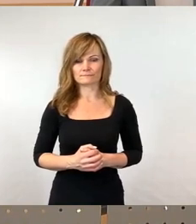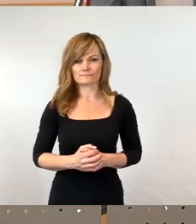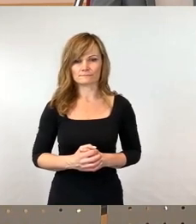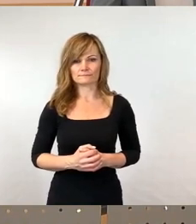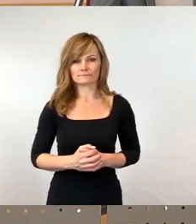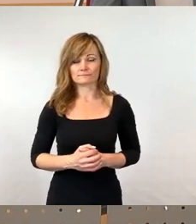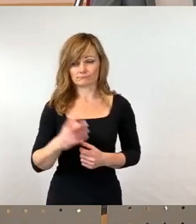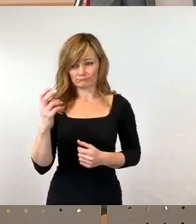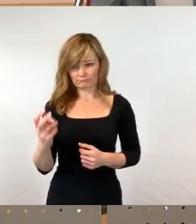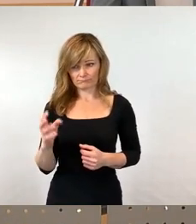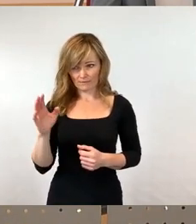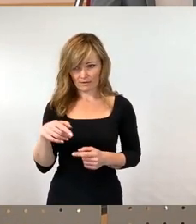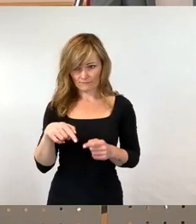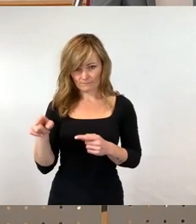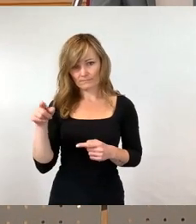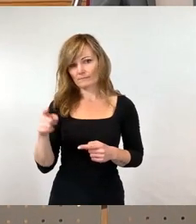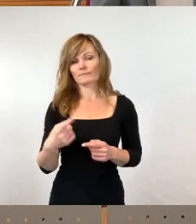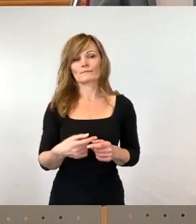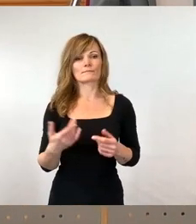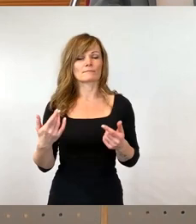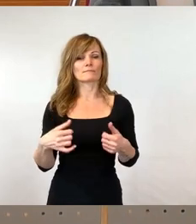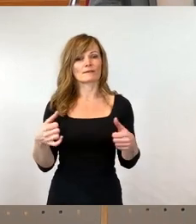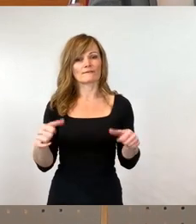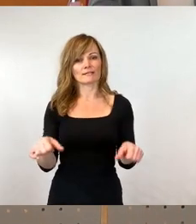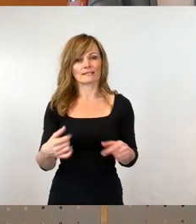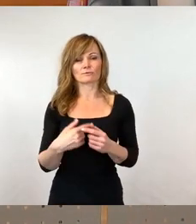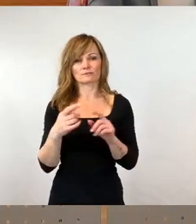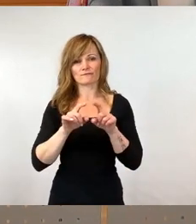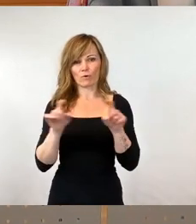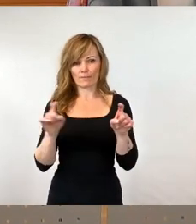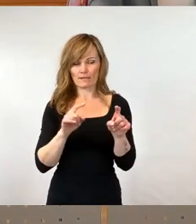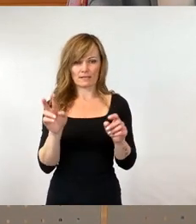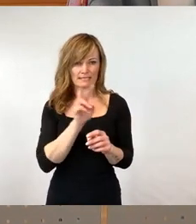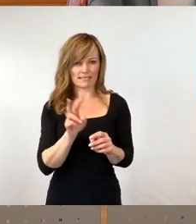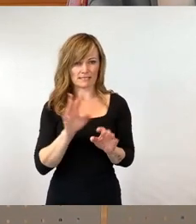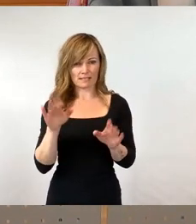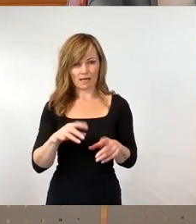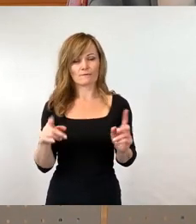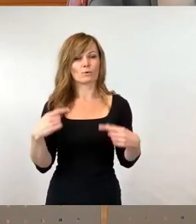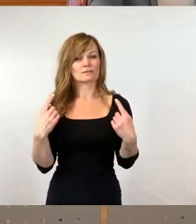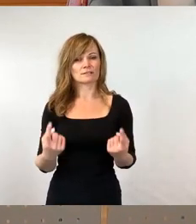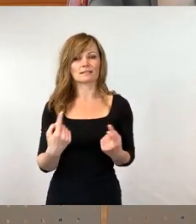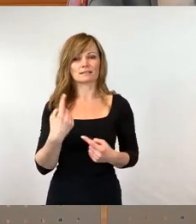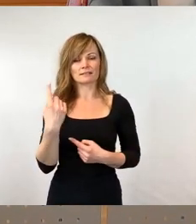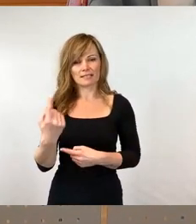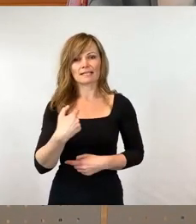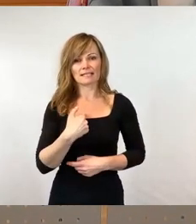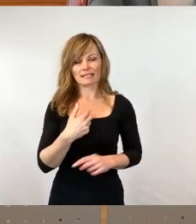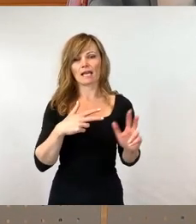Verpflichtungsformel ich verlesen darf und dann Sie mit Ich gelobe es, es